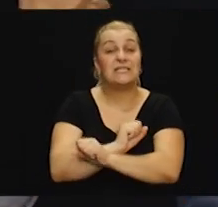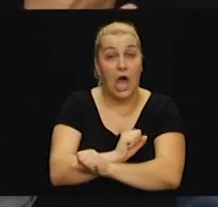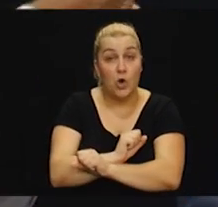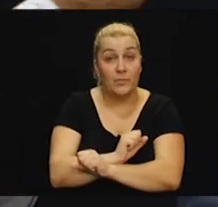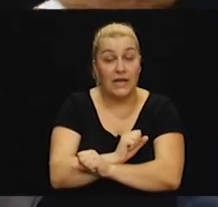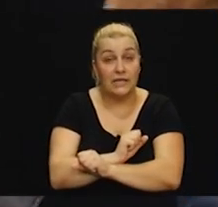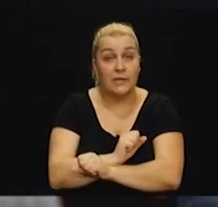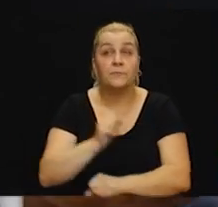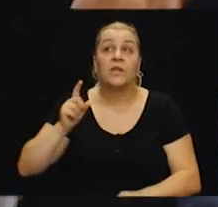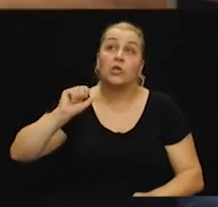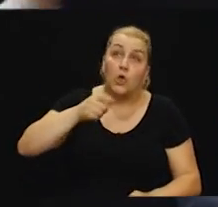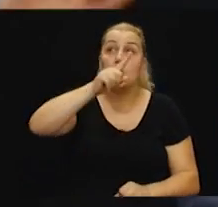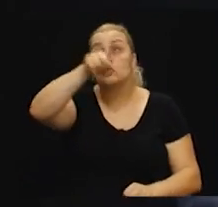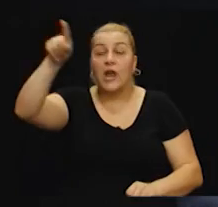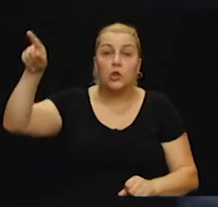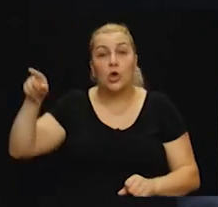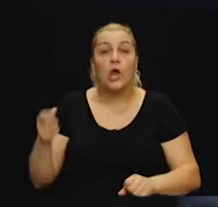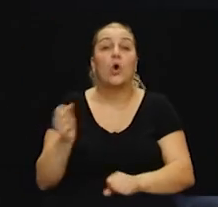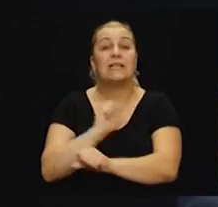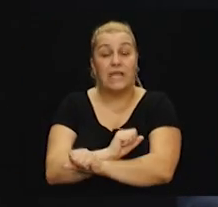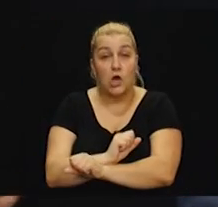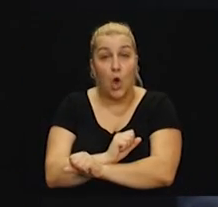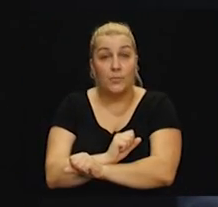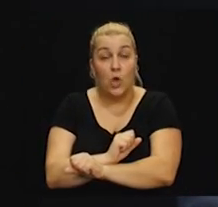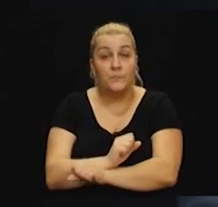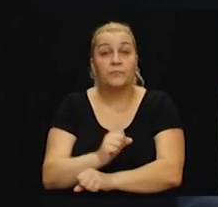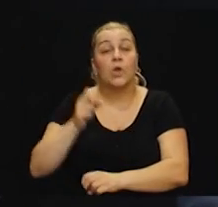i gore je još neko nekoga zarobija.